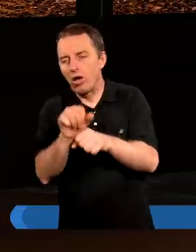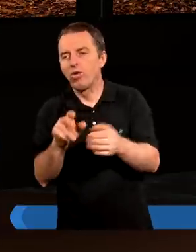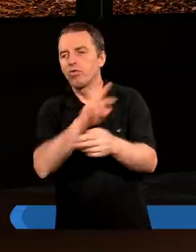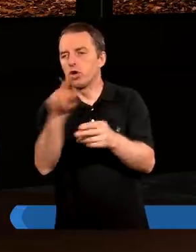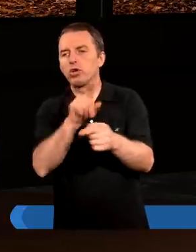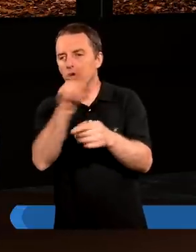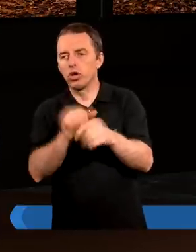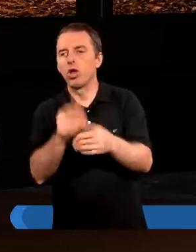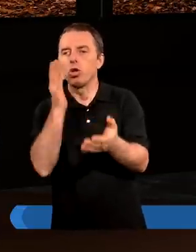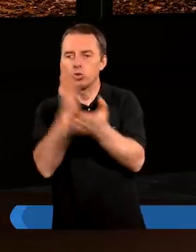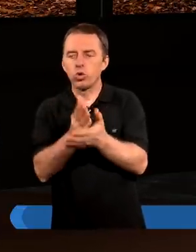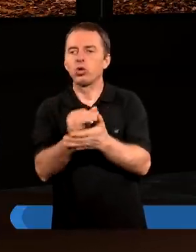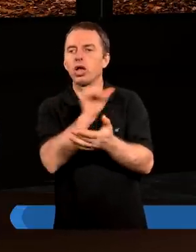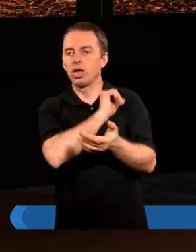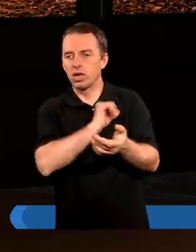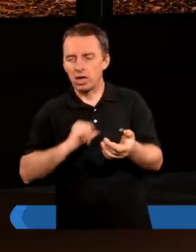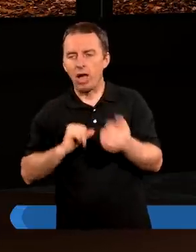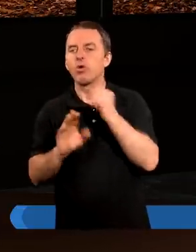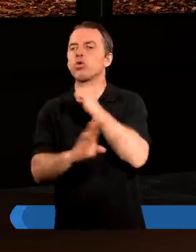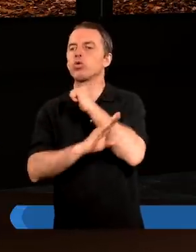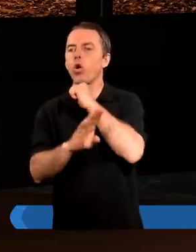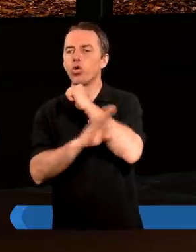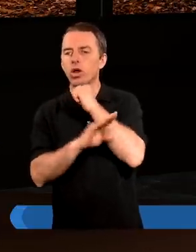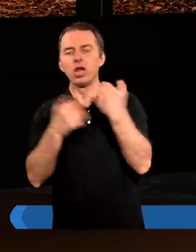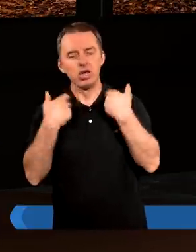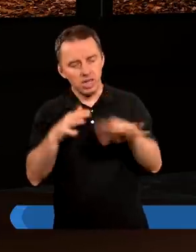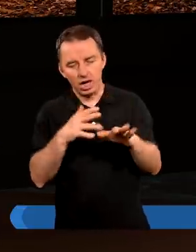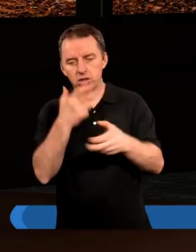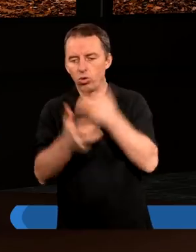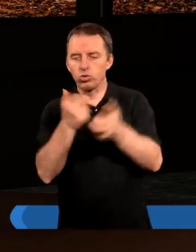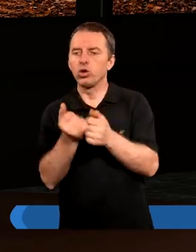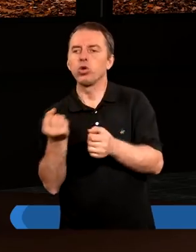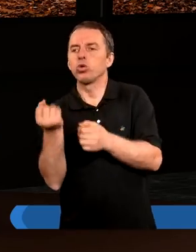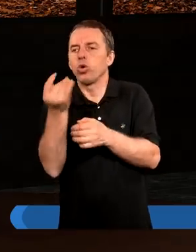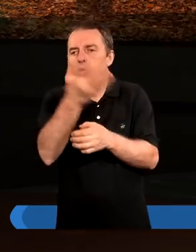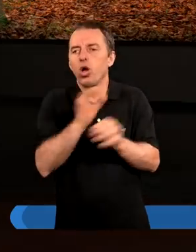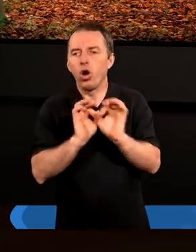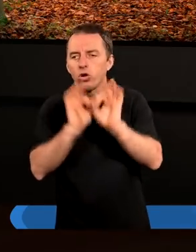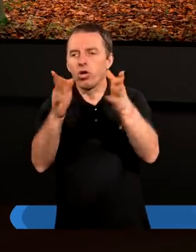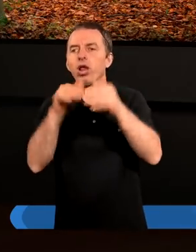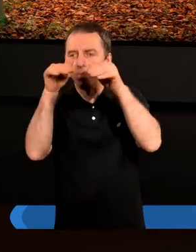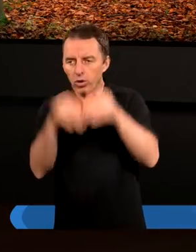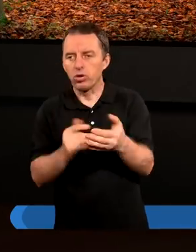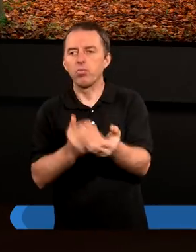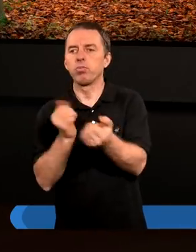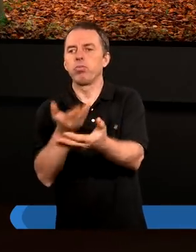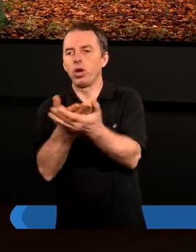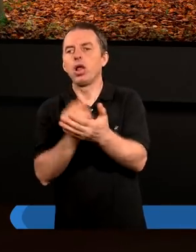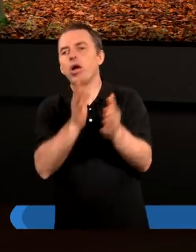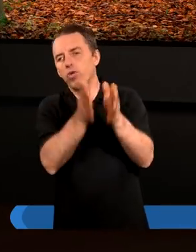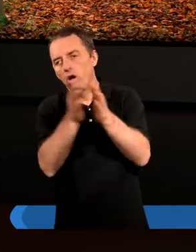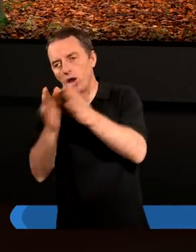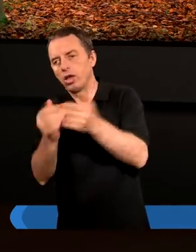już sam Józef nie chciał popełnić cudzołóstwa. Oczywiście, moglibyśmy dowieść po